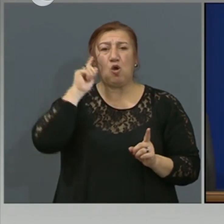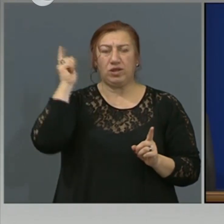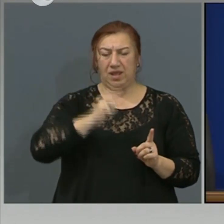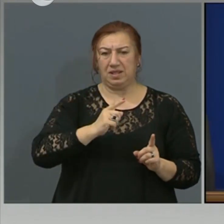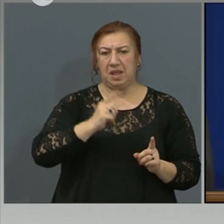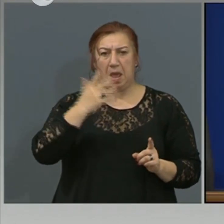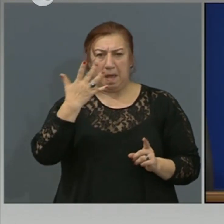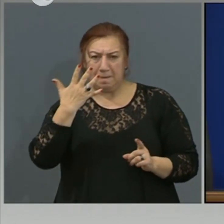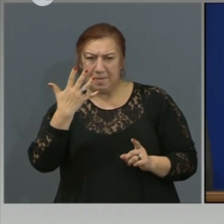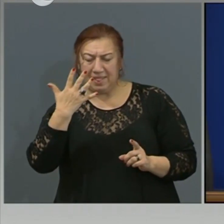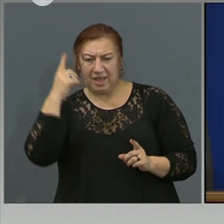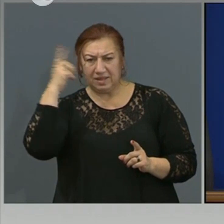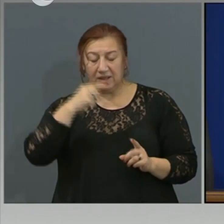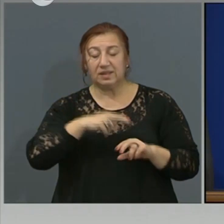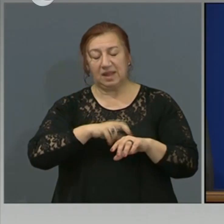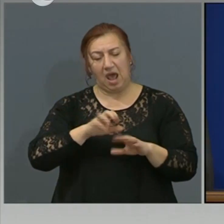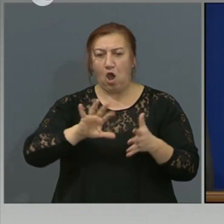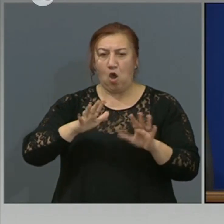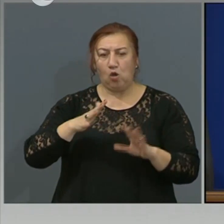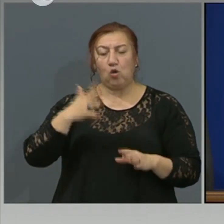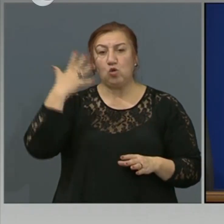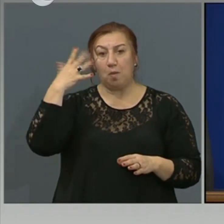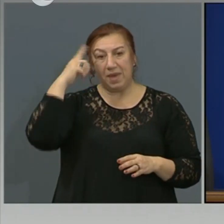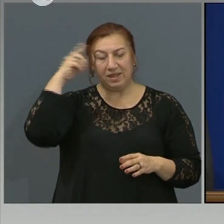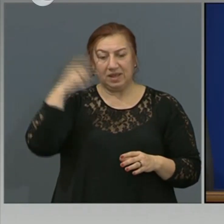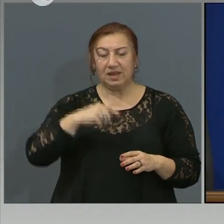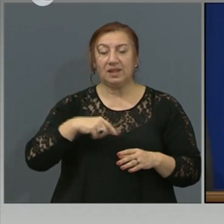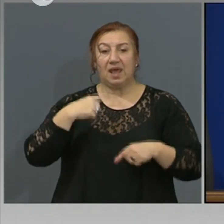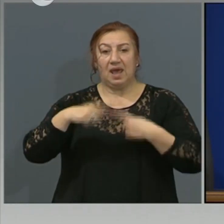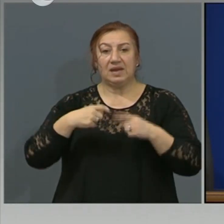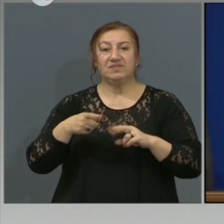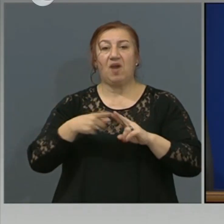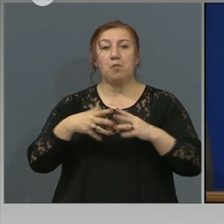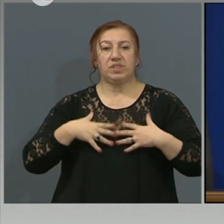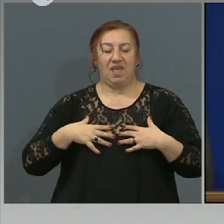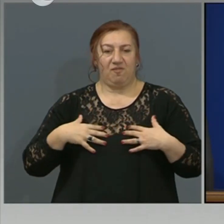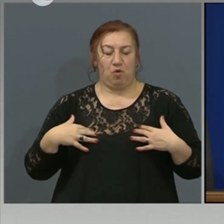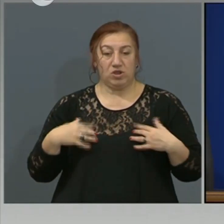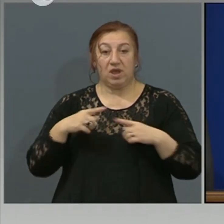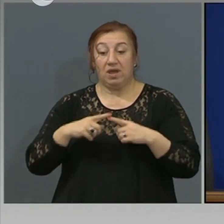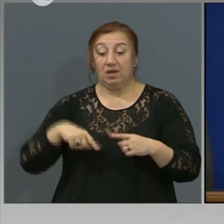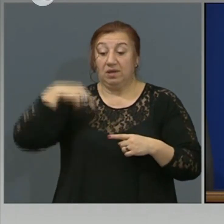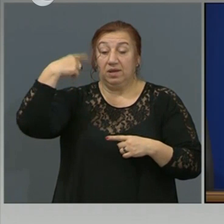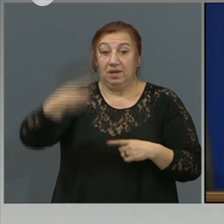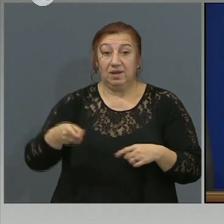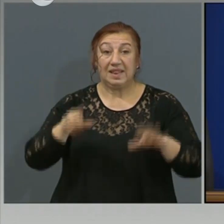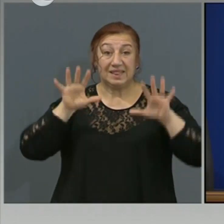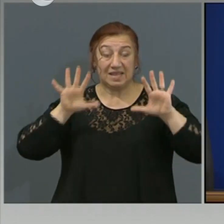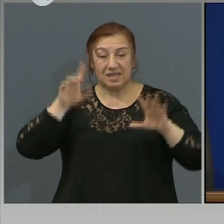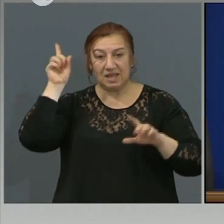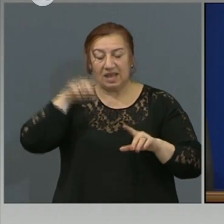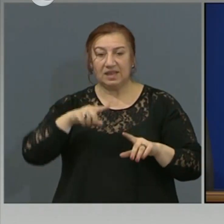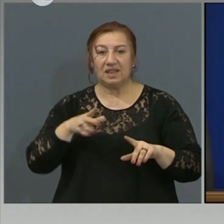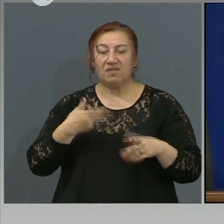Около петия ден се развива пневмонията, а към десетия ден най-често става цитокиновата буря, която води до оста